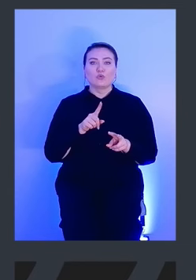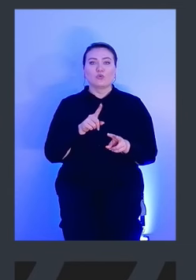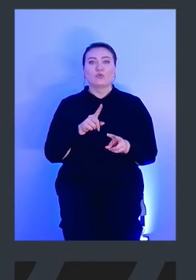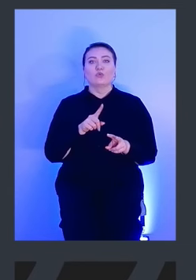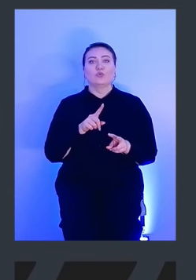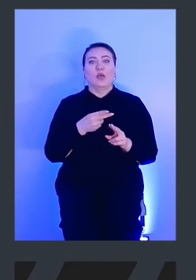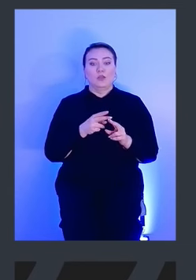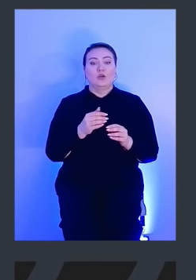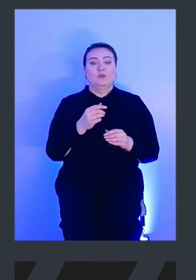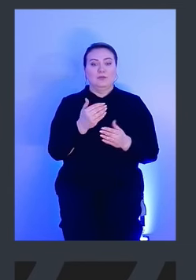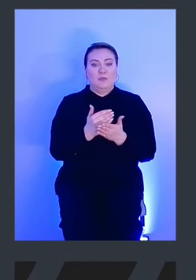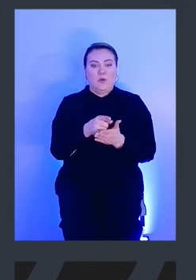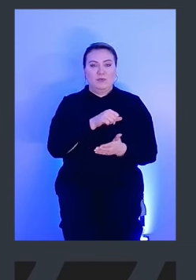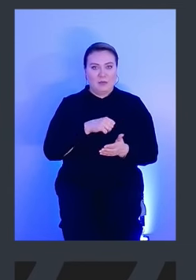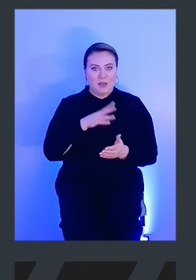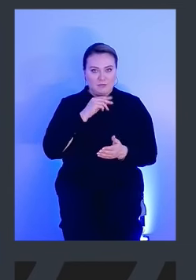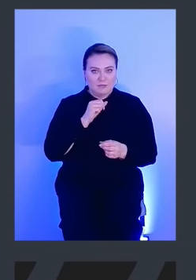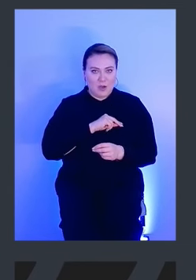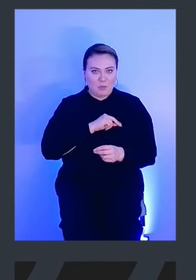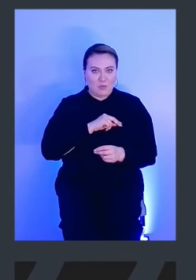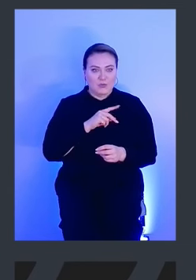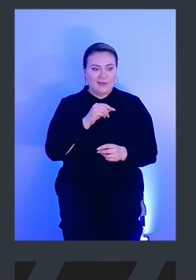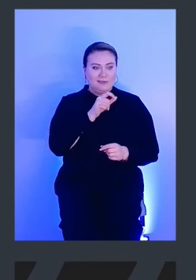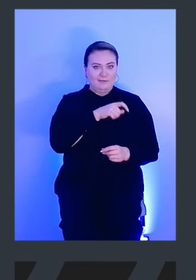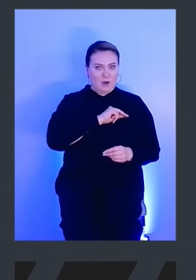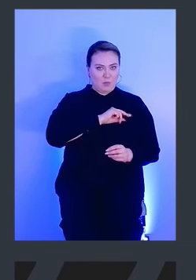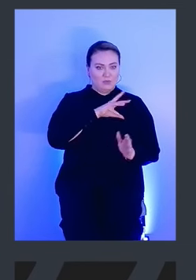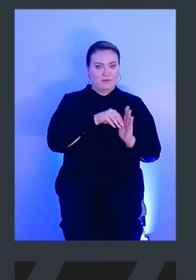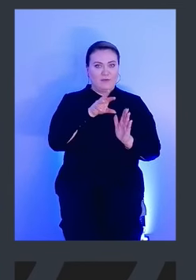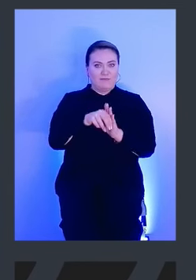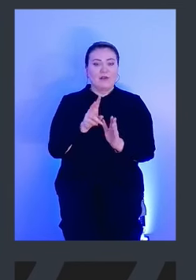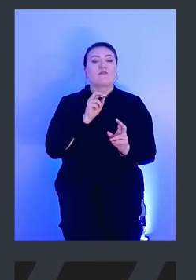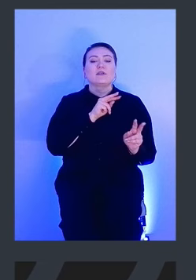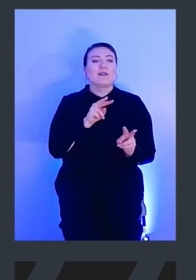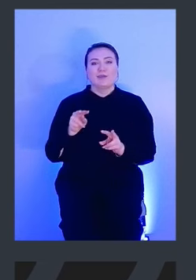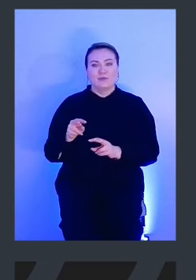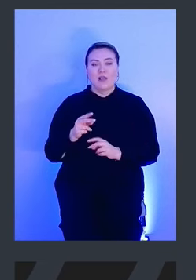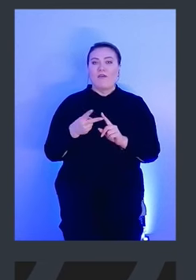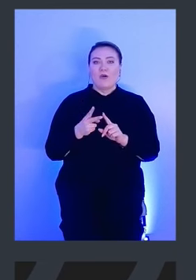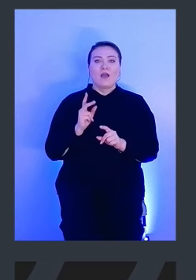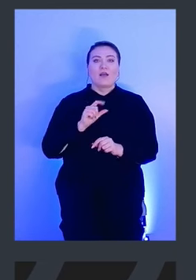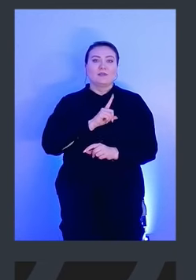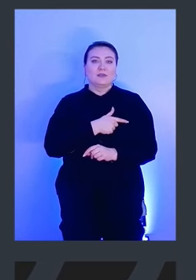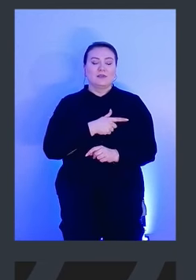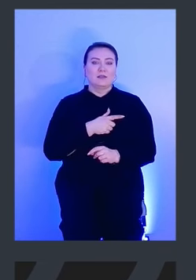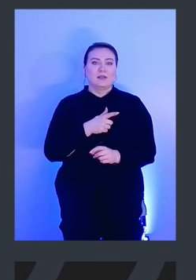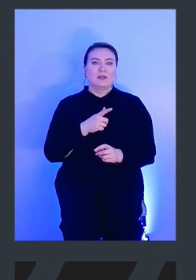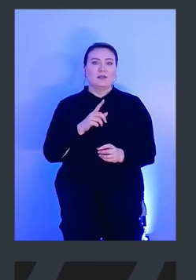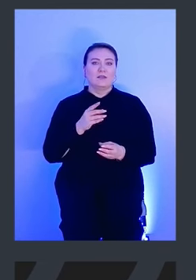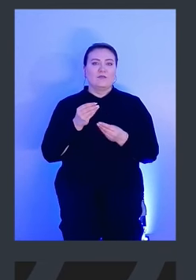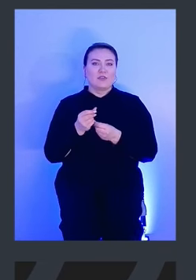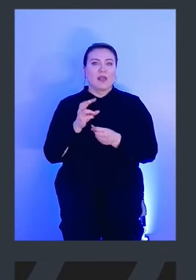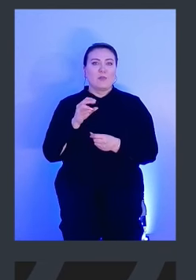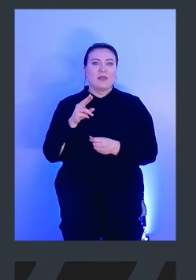тоже продолжает работать? Это первый вопрос. Второй. Как сильно сказывается включение event-д таблиц, их